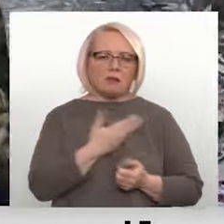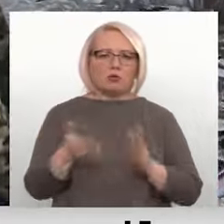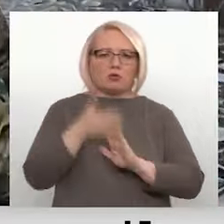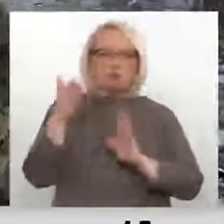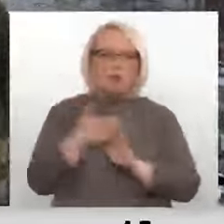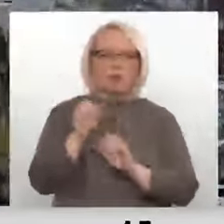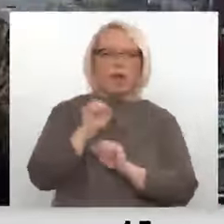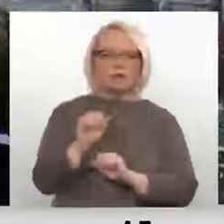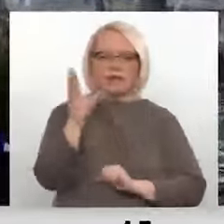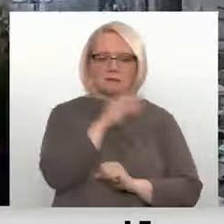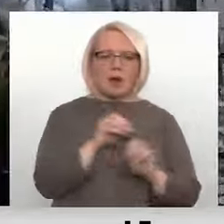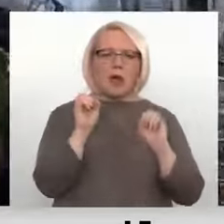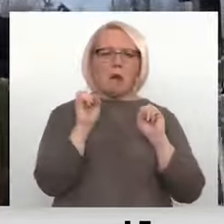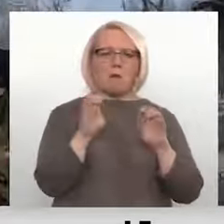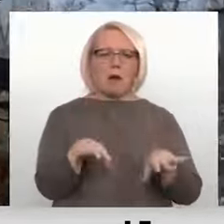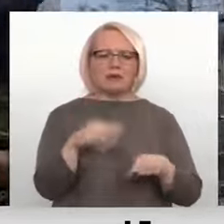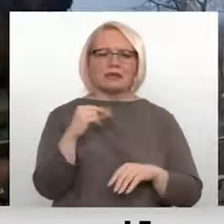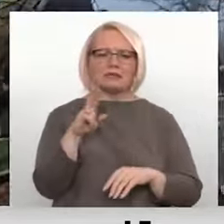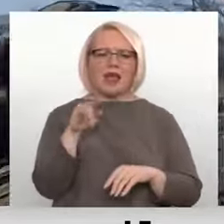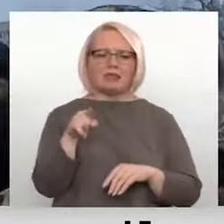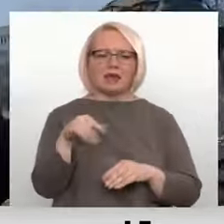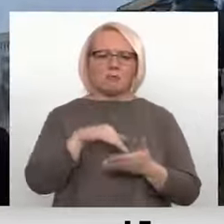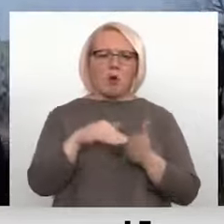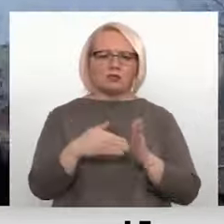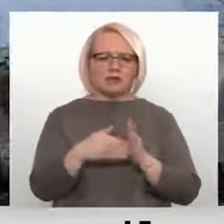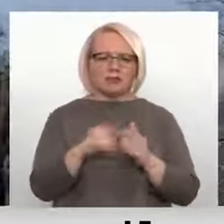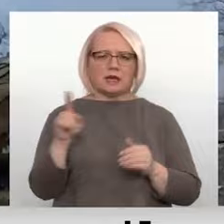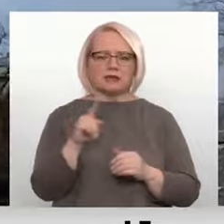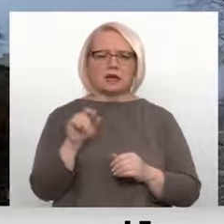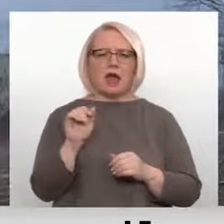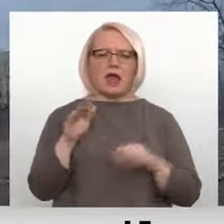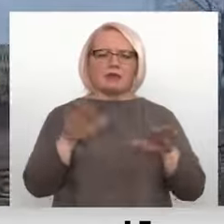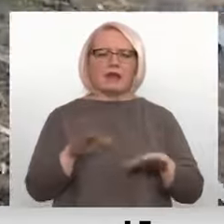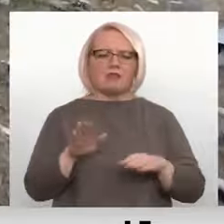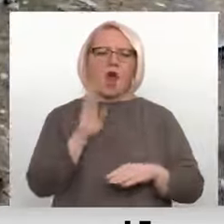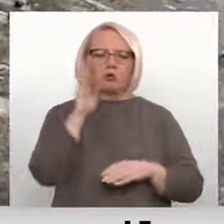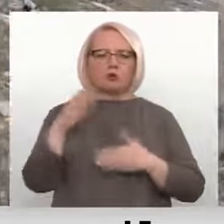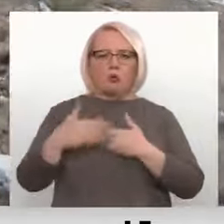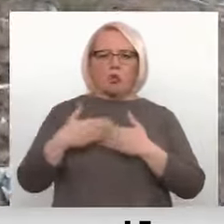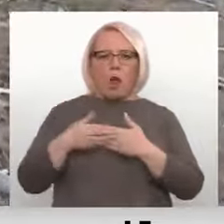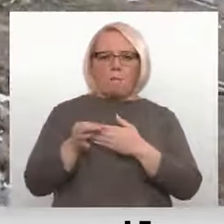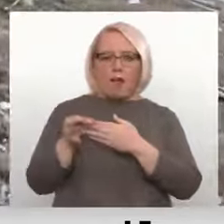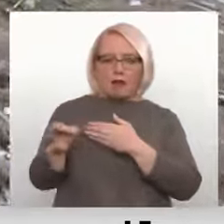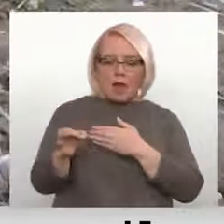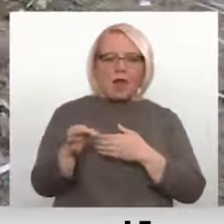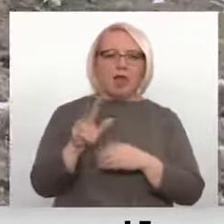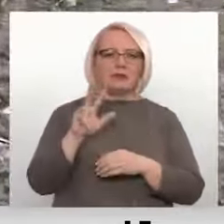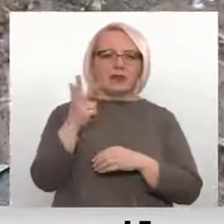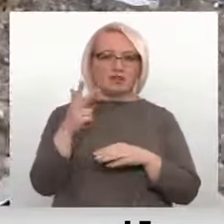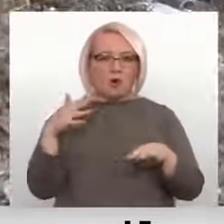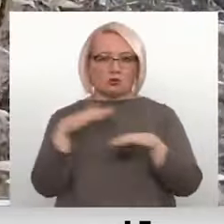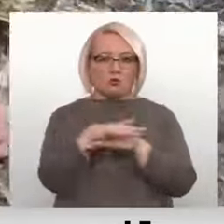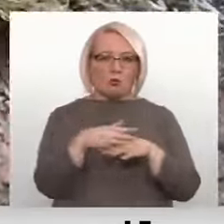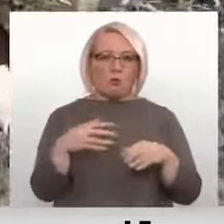Pamestas apkājumas zenitpozīcijas, kas atrodas Avdiģivkas dienvida Austruma nomalē. Trešā atsevišķā uzbrukuma